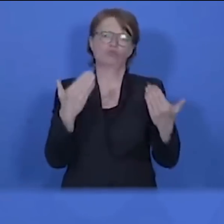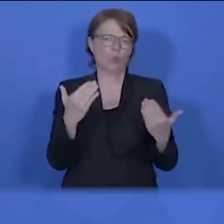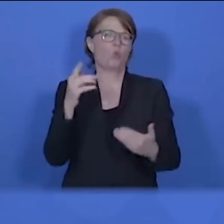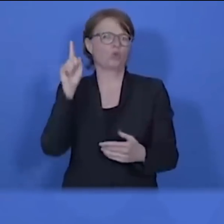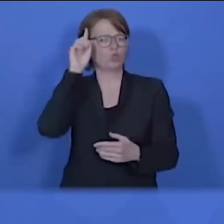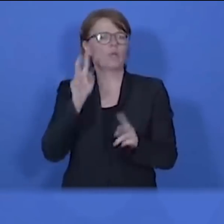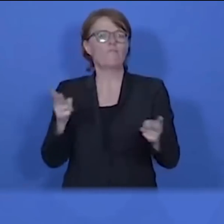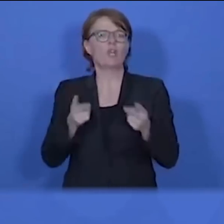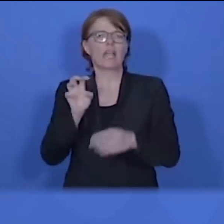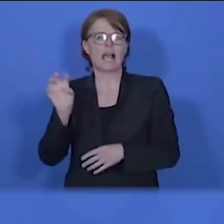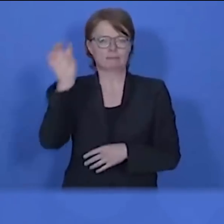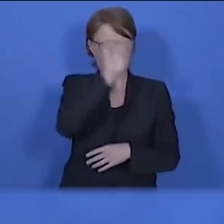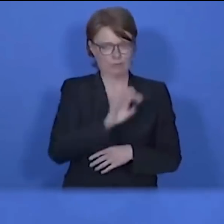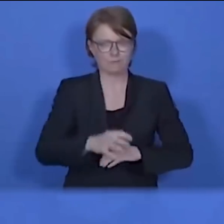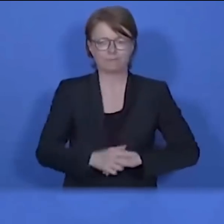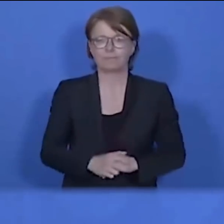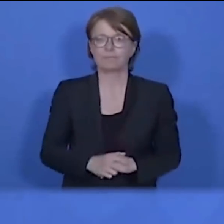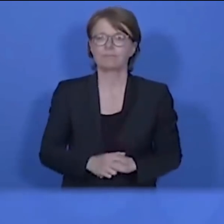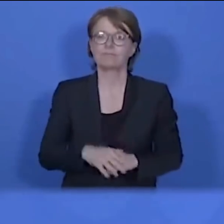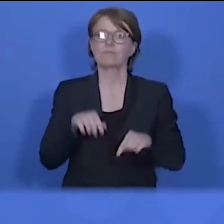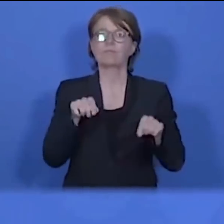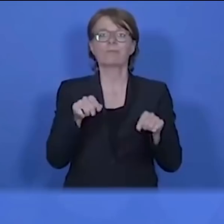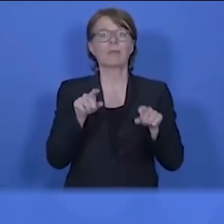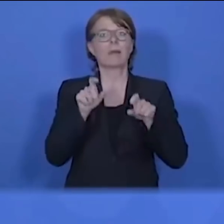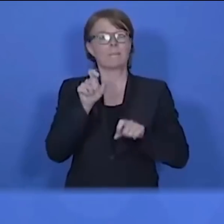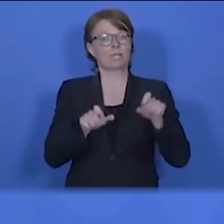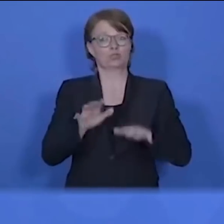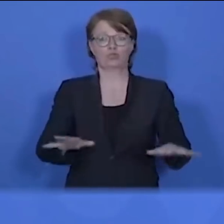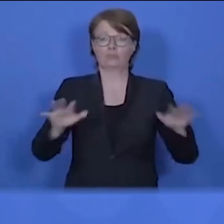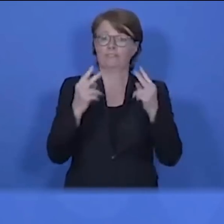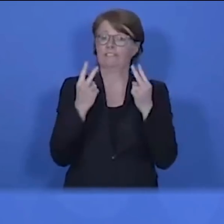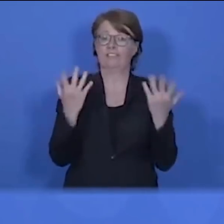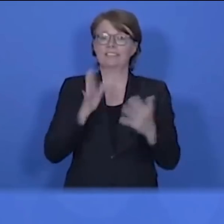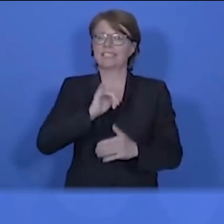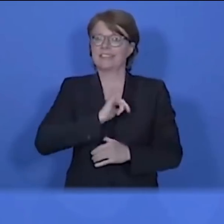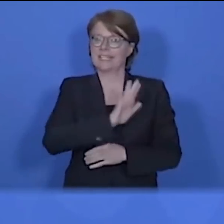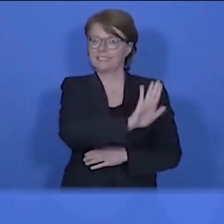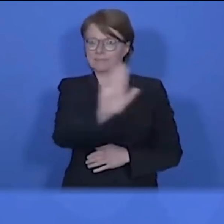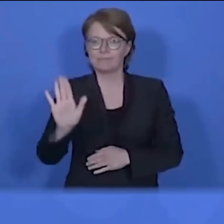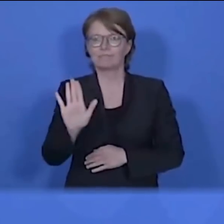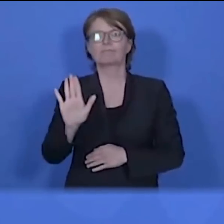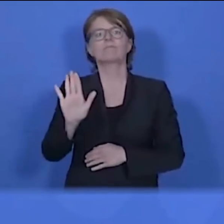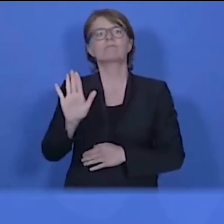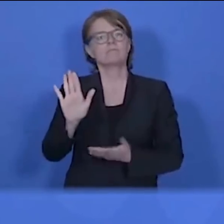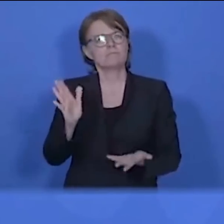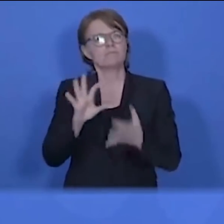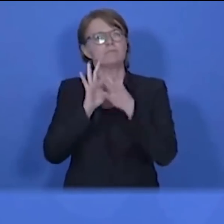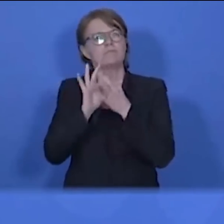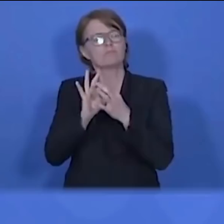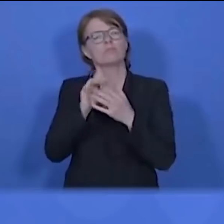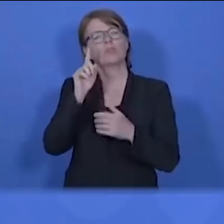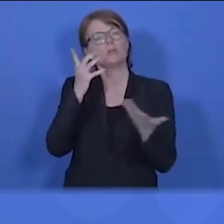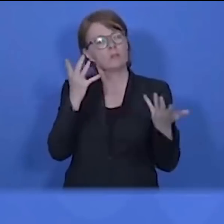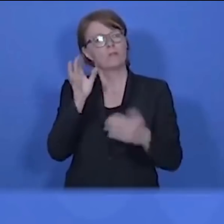sein. Aber ich glaube, es ist im Interesse der Menschen, der Bürgerinnen und Bürger, dass es für ganz Deutschland